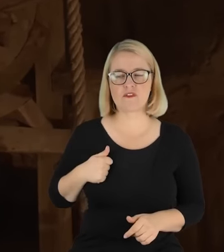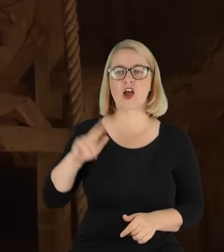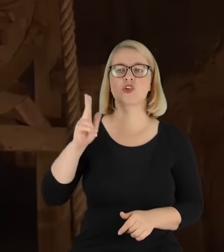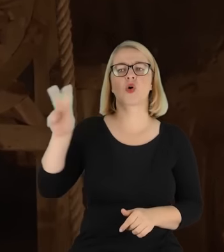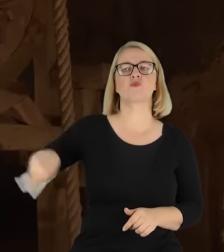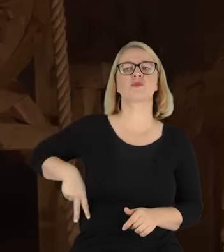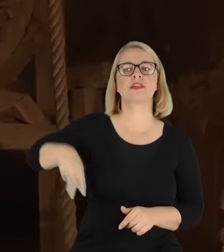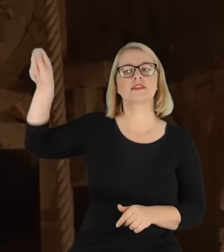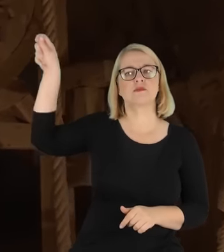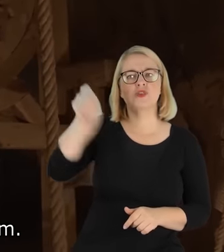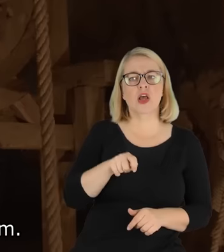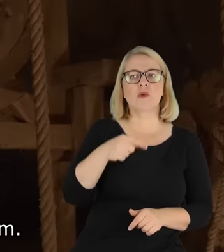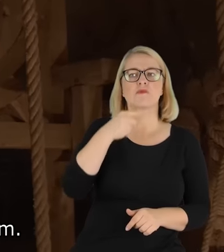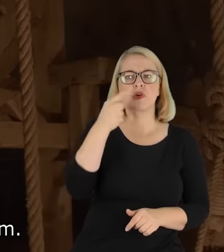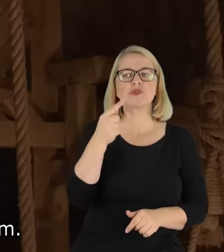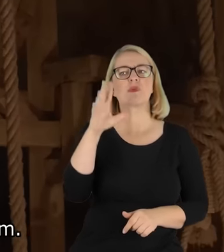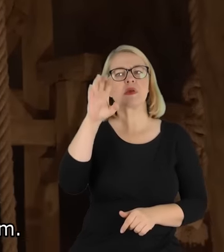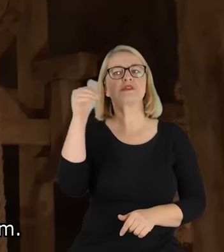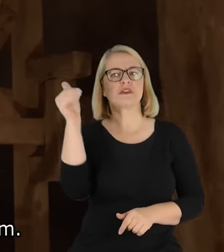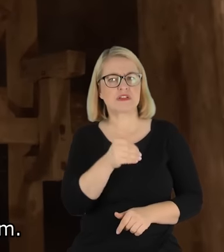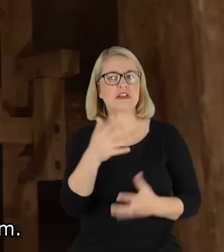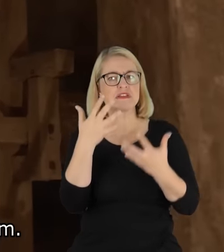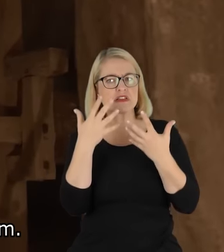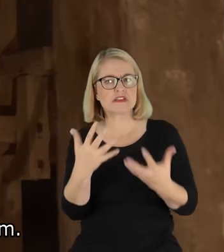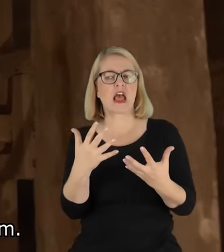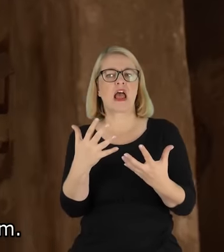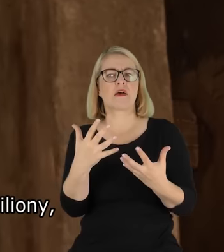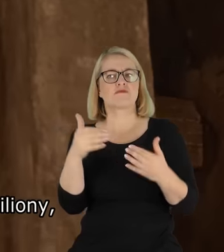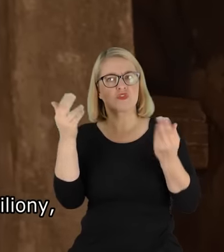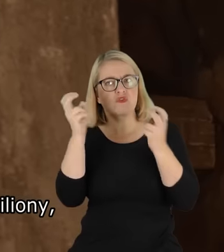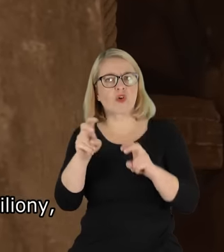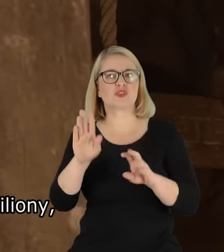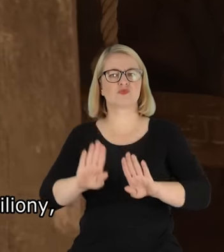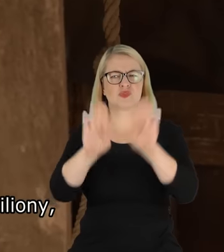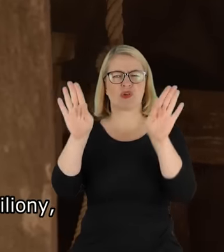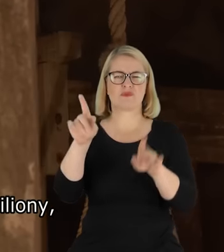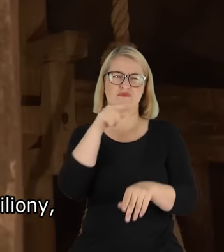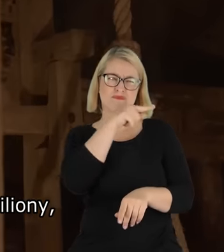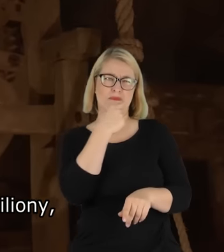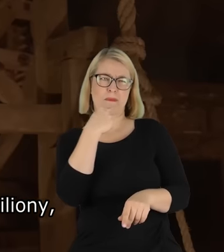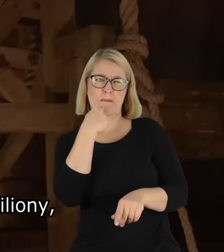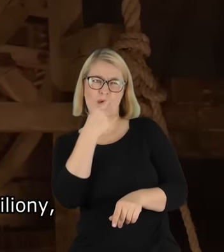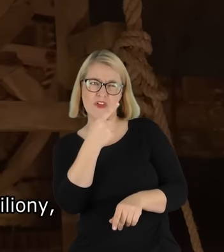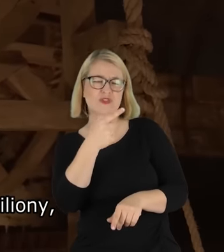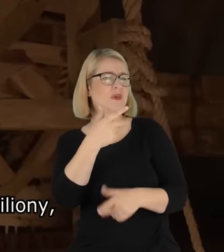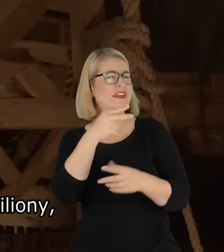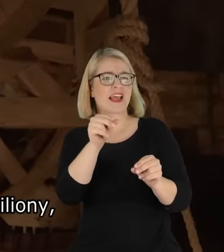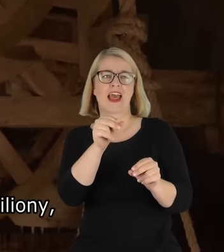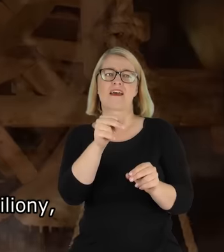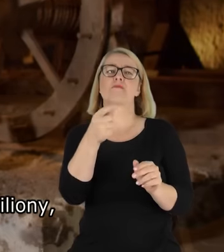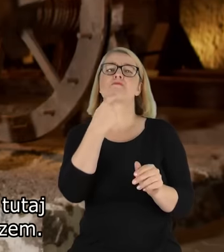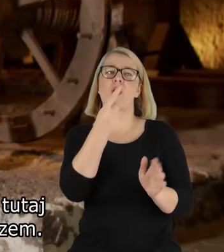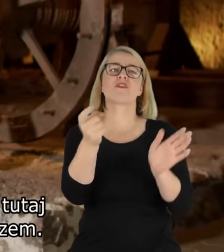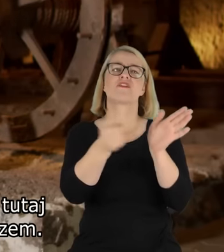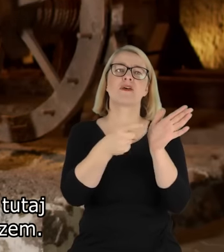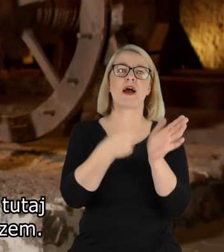gdybym miał pół miliona, to może bym stworzył jakieś muzeum. Panie Długosz, niech pan powie o trzy miliony, dostanie pan